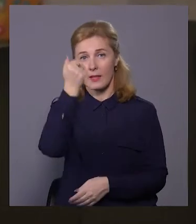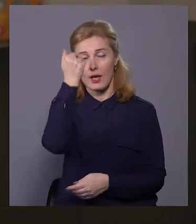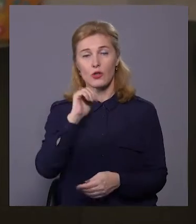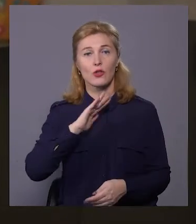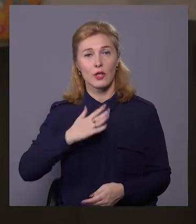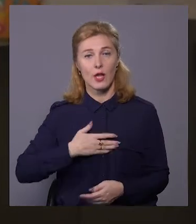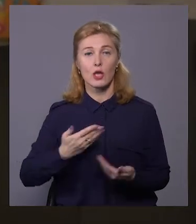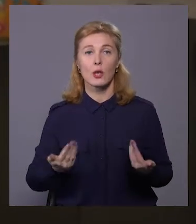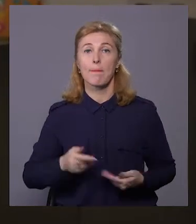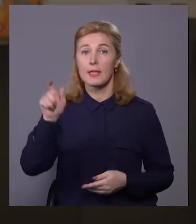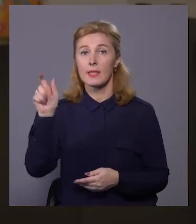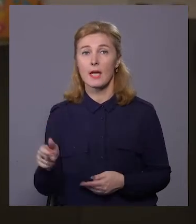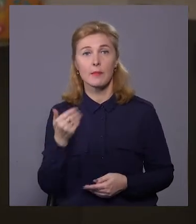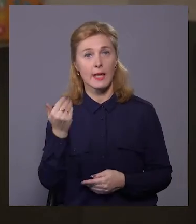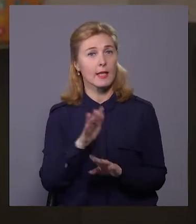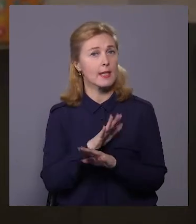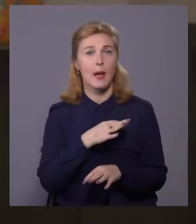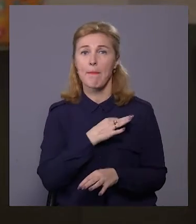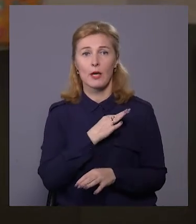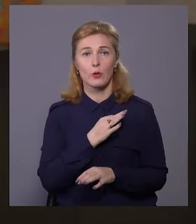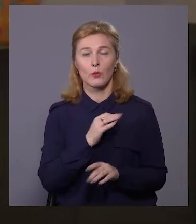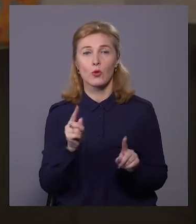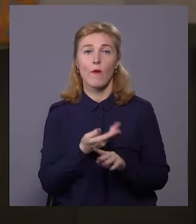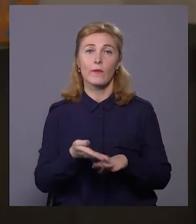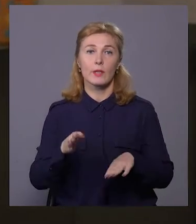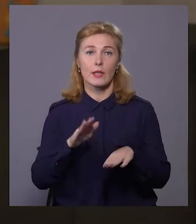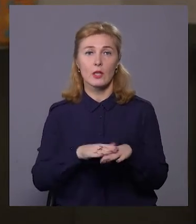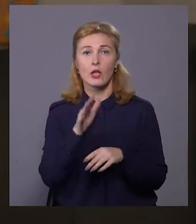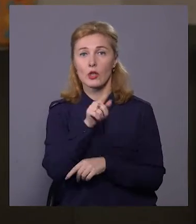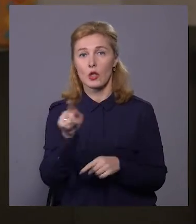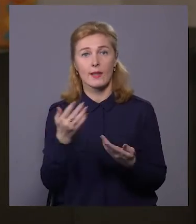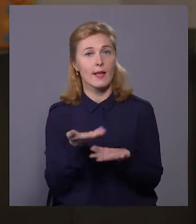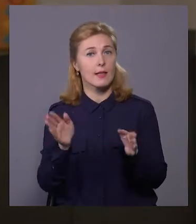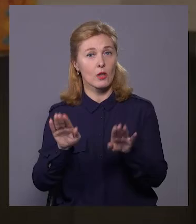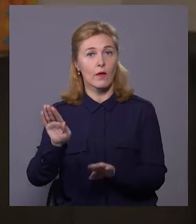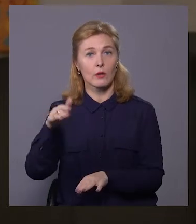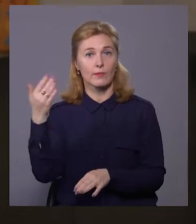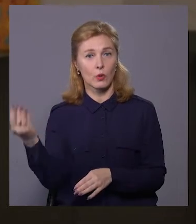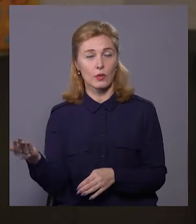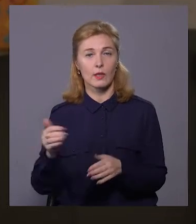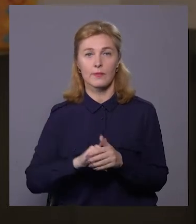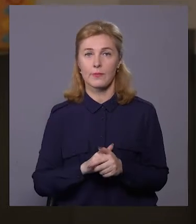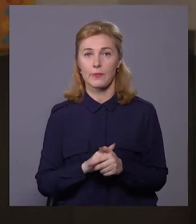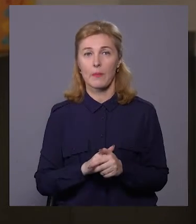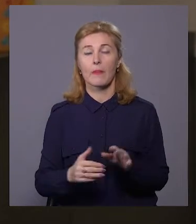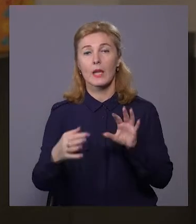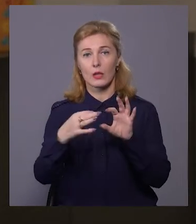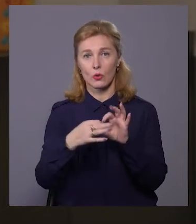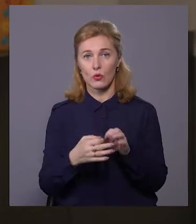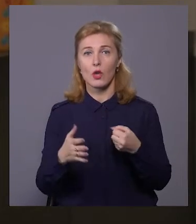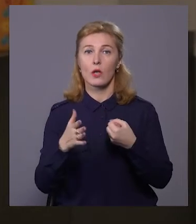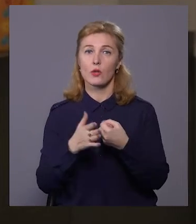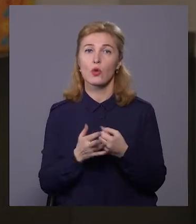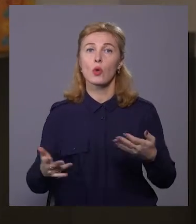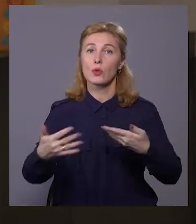місцянам за їхню небайдужість, за те, що вони в такі тяжкі часи не залишаються острою чужої біди і долучаються до